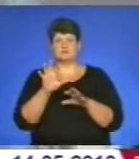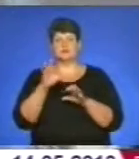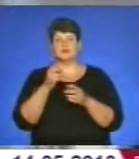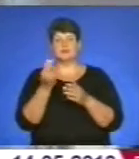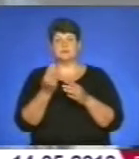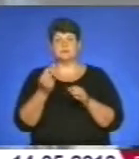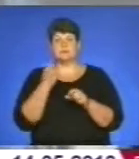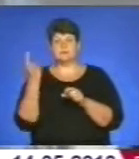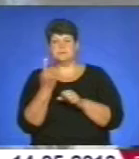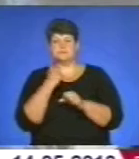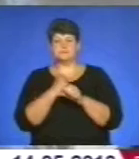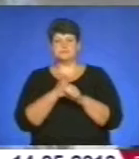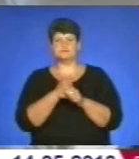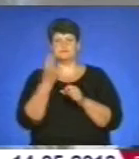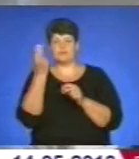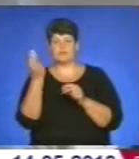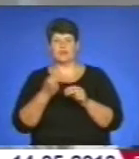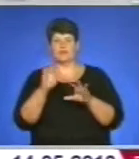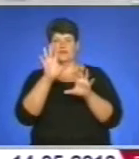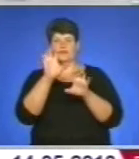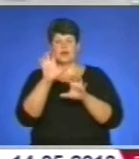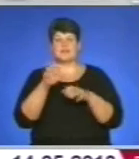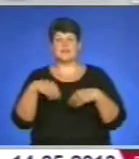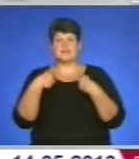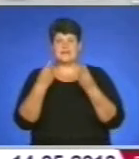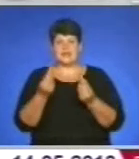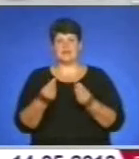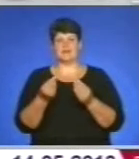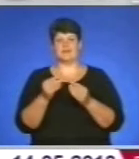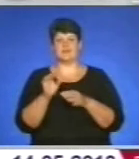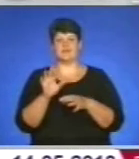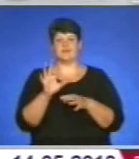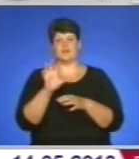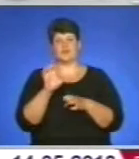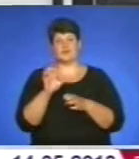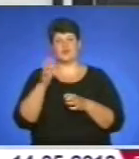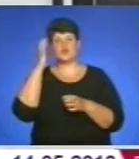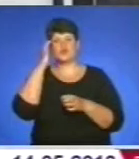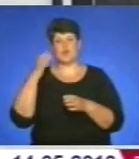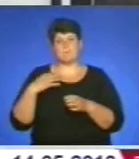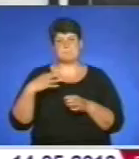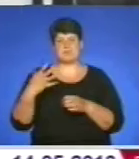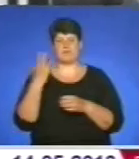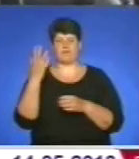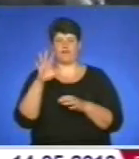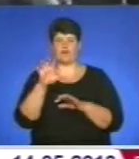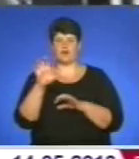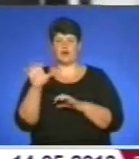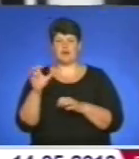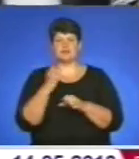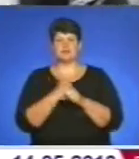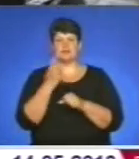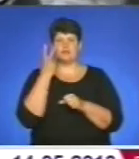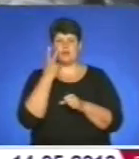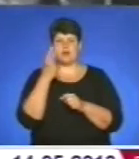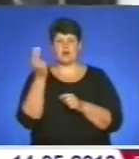Тернополі зробив кольорову фотографію, і досі віддає перевагу чорно-білим світлинам. Адже відобразити барви світу лише двома кольорами